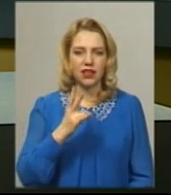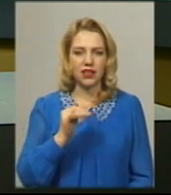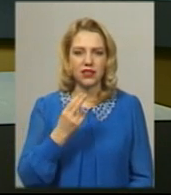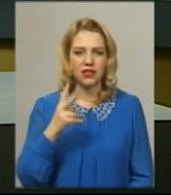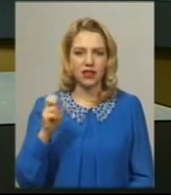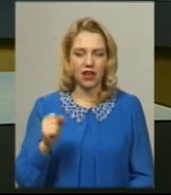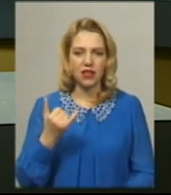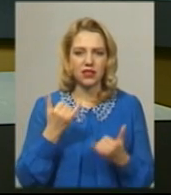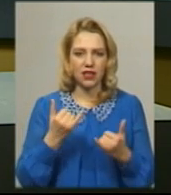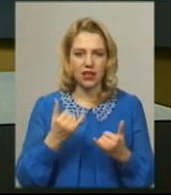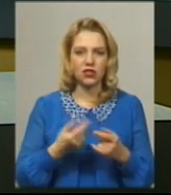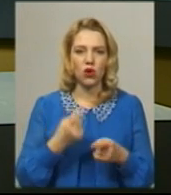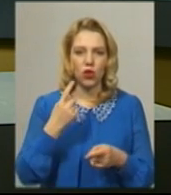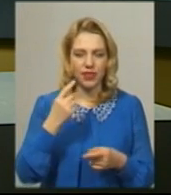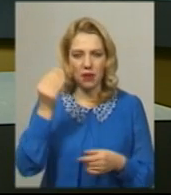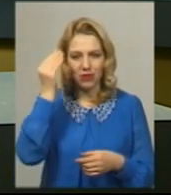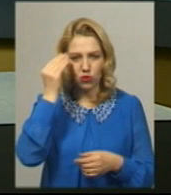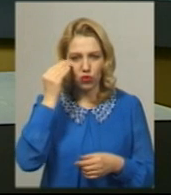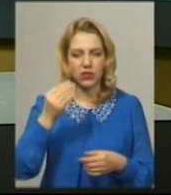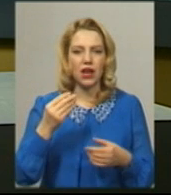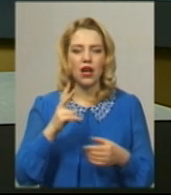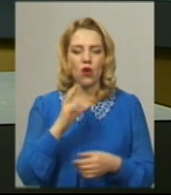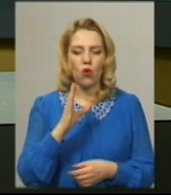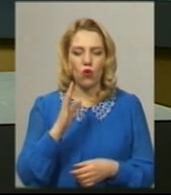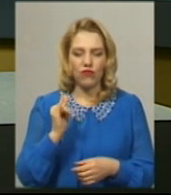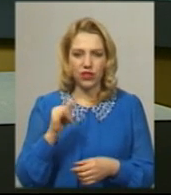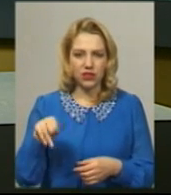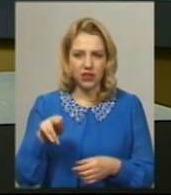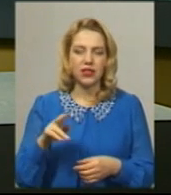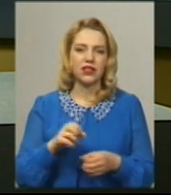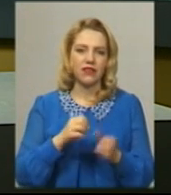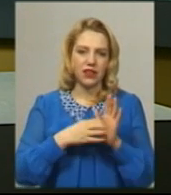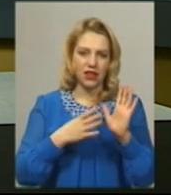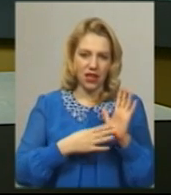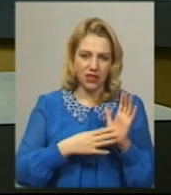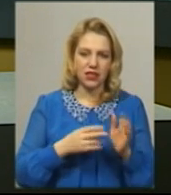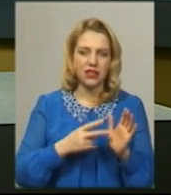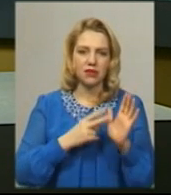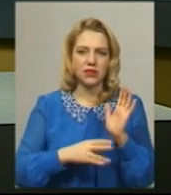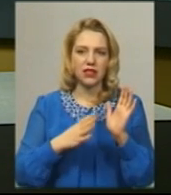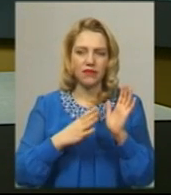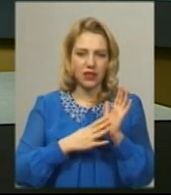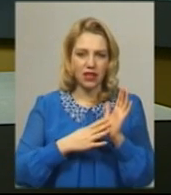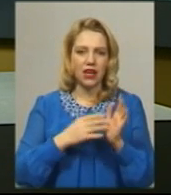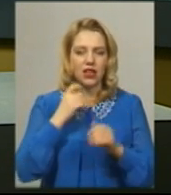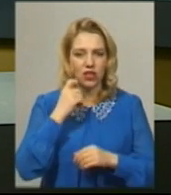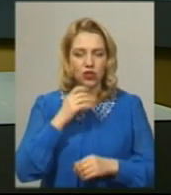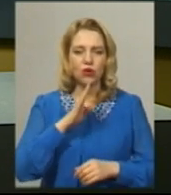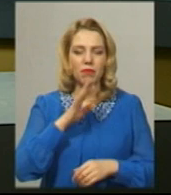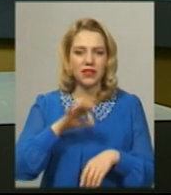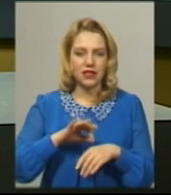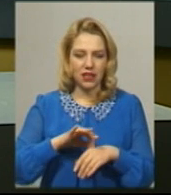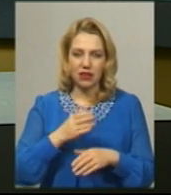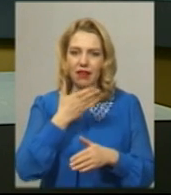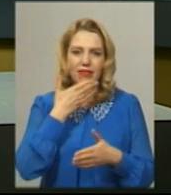Наразі відома одна підозра на COVID-19 у 38-річної пацієнтки інфекційної лікарні не підтвердилася. Зараз